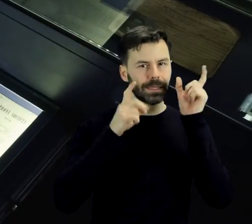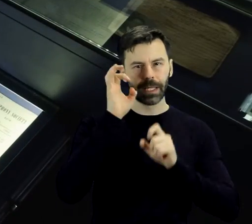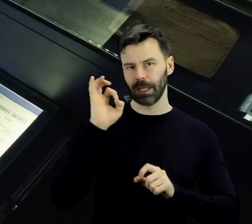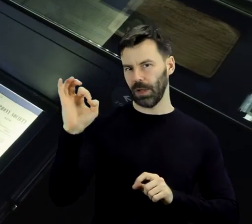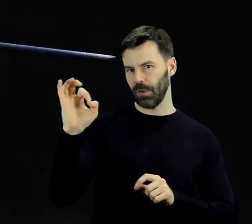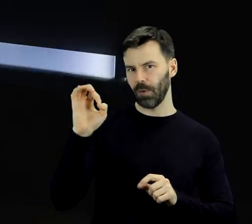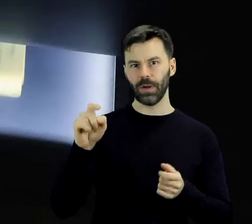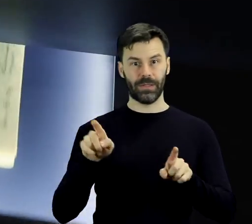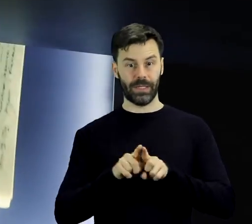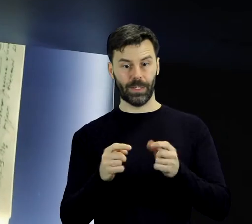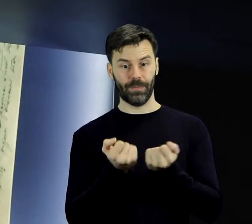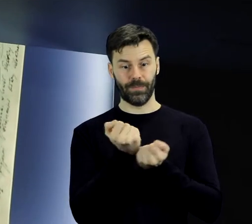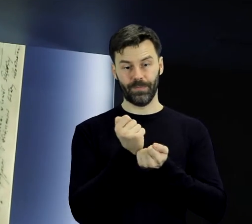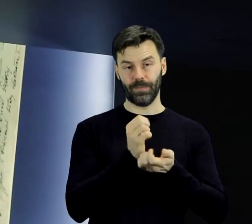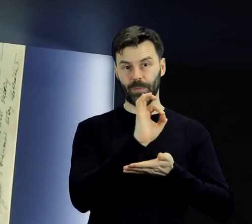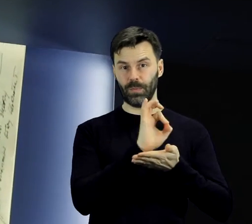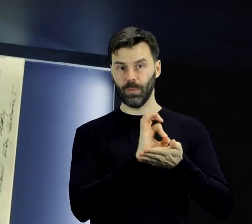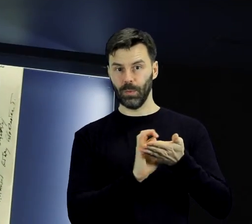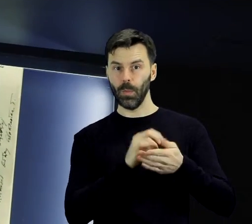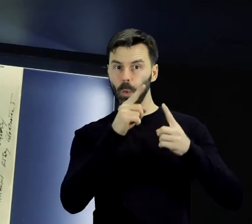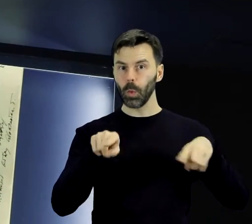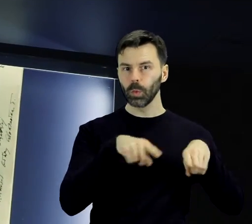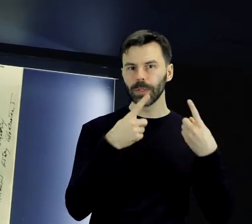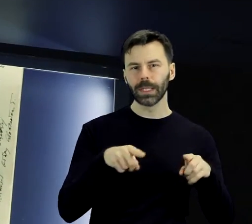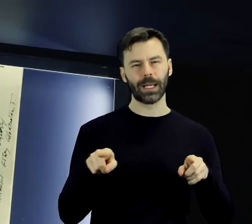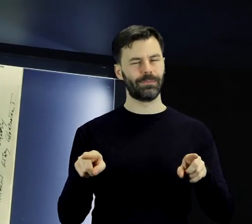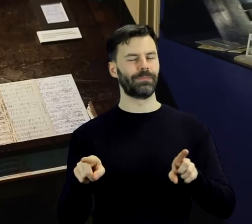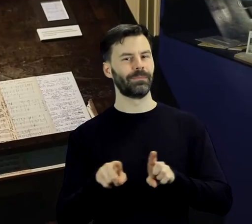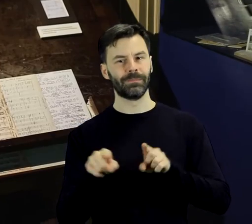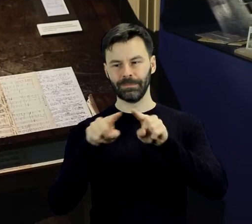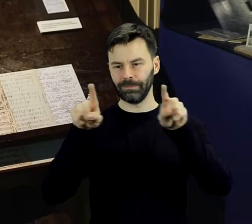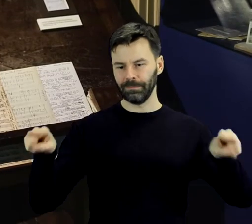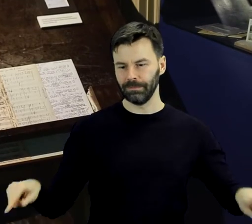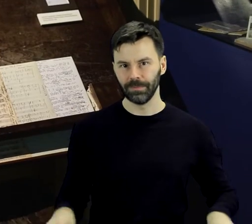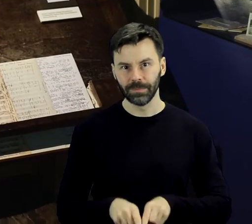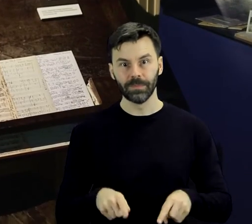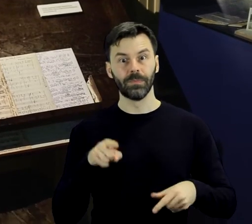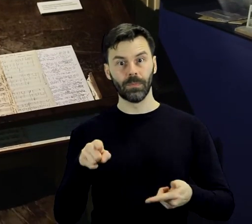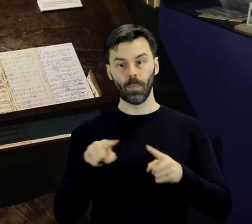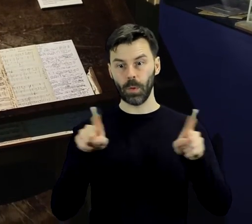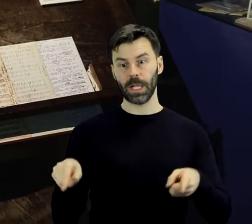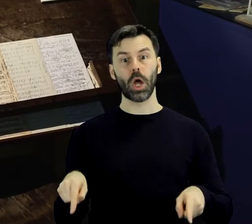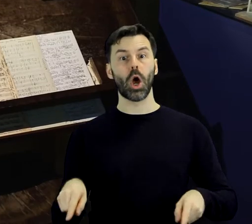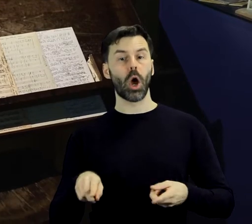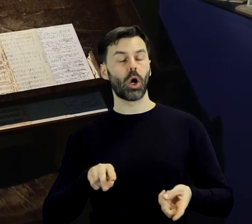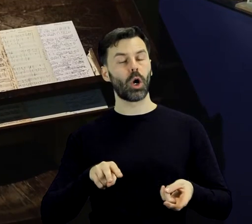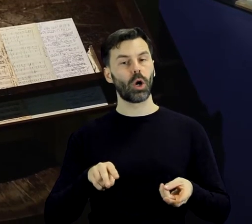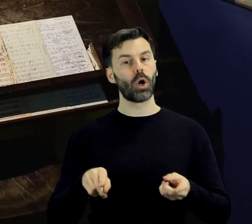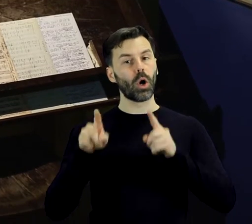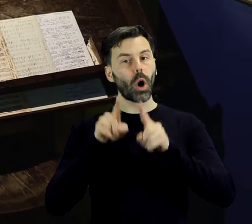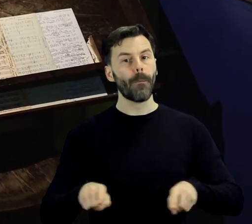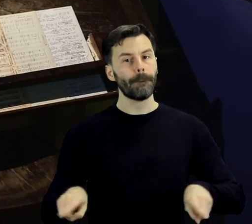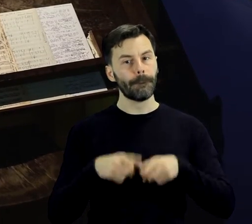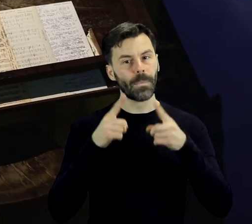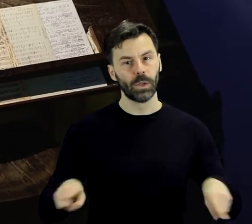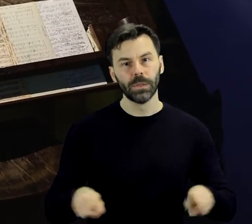zdjęcia artysty, partytury, a także przedmioty towarzyszące mu w życiu zawodowym, jak na przykład pulpit kompozytorski, prezent